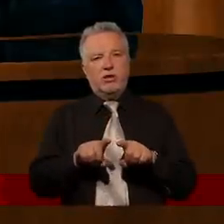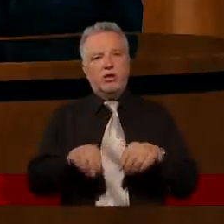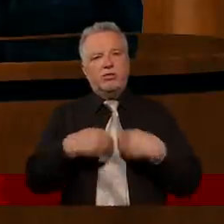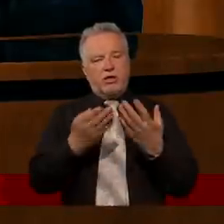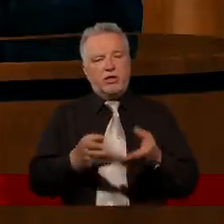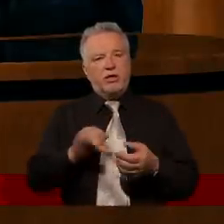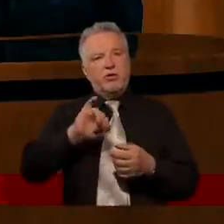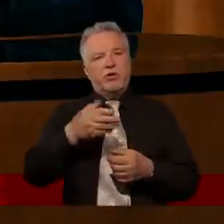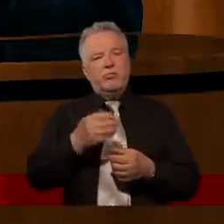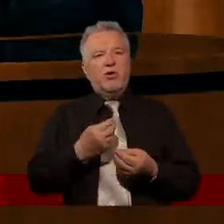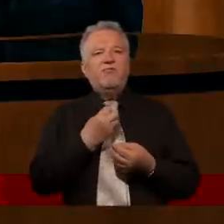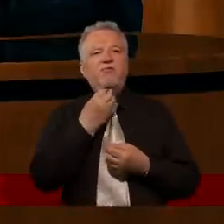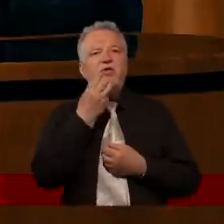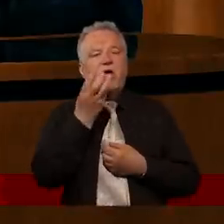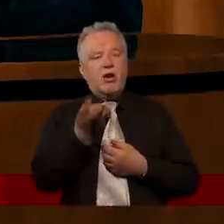wiele,